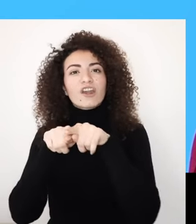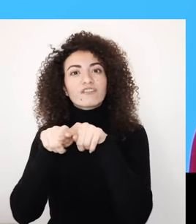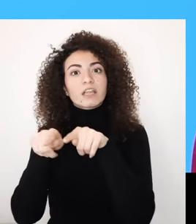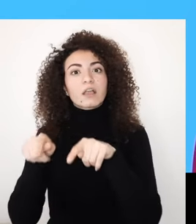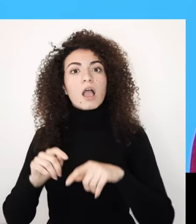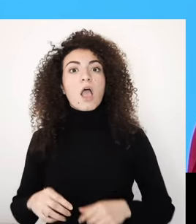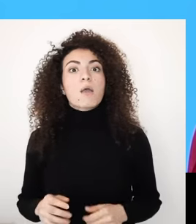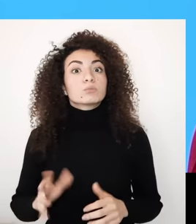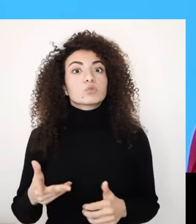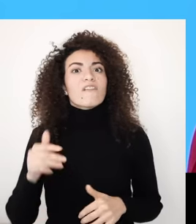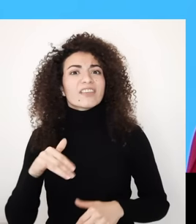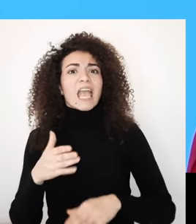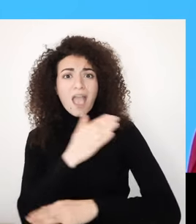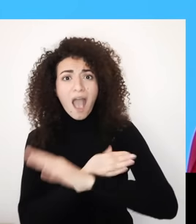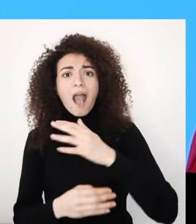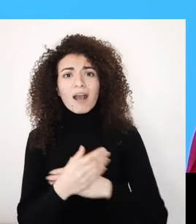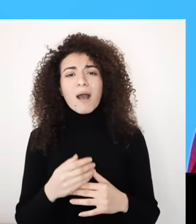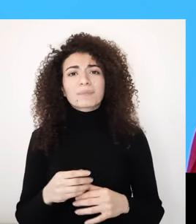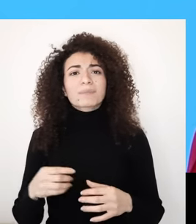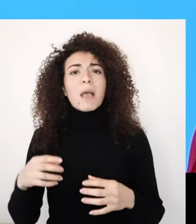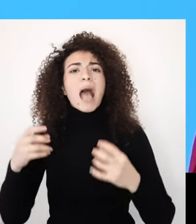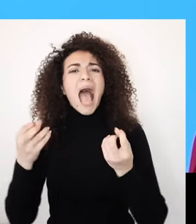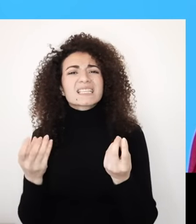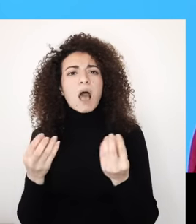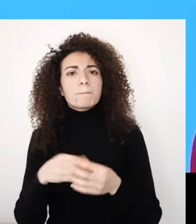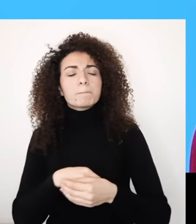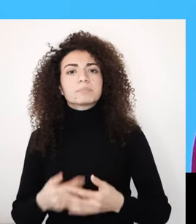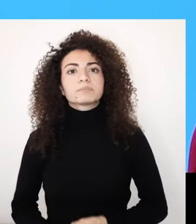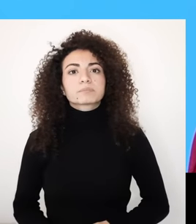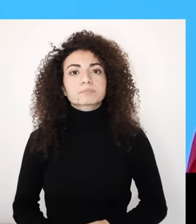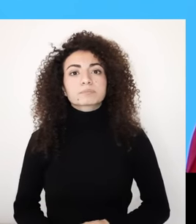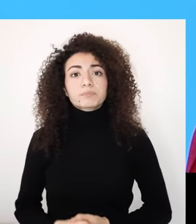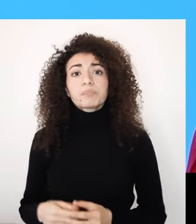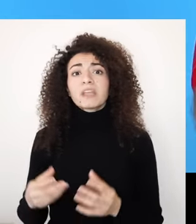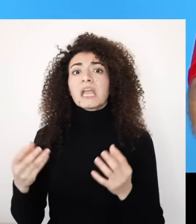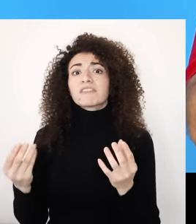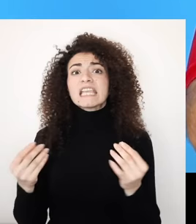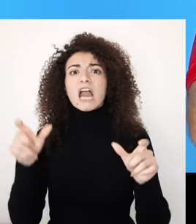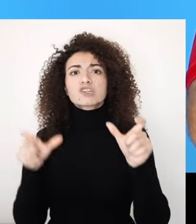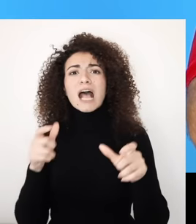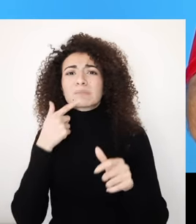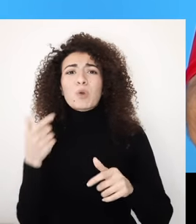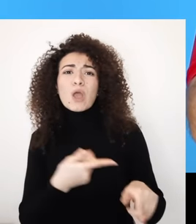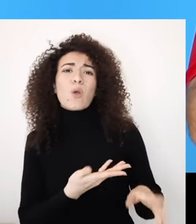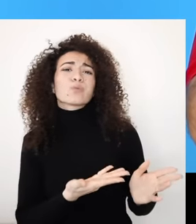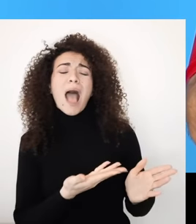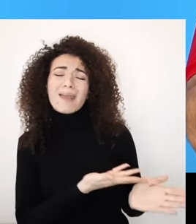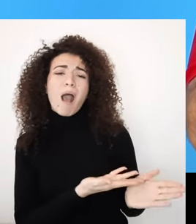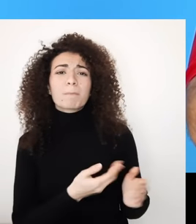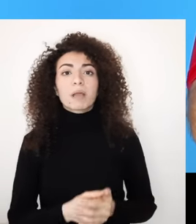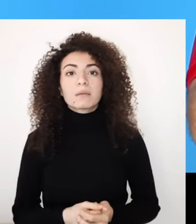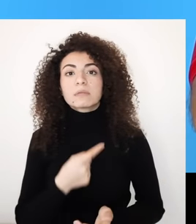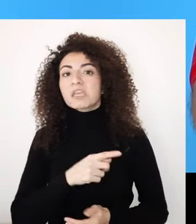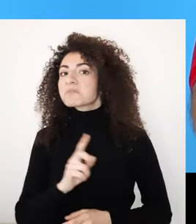قصة زميل ترنى يلي تعايشت بنجاح مع إعاقة نتيجة مرض التصلب المتعدد وكانت تقول بحين أعتقد